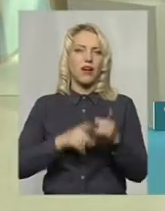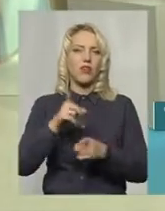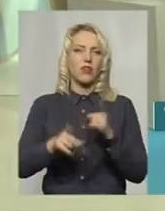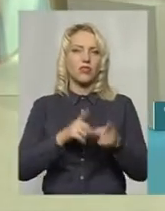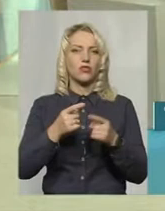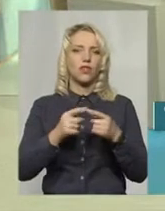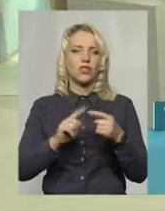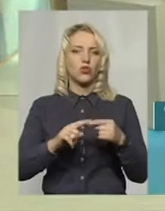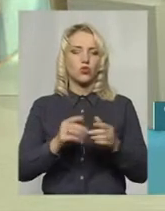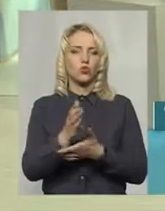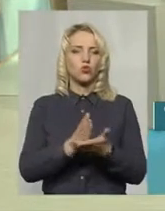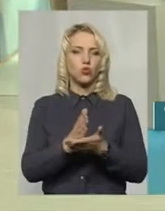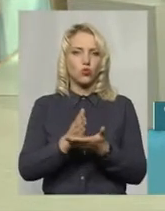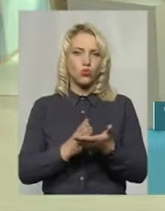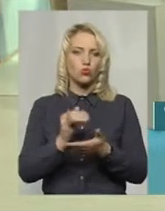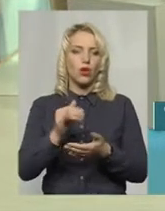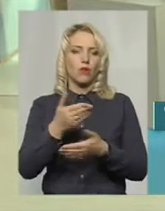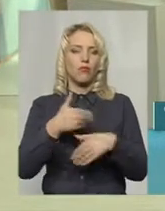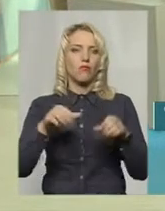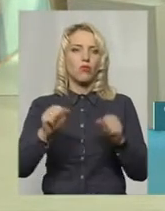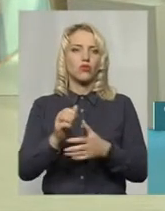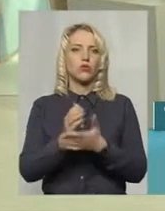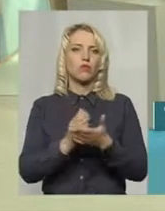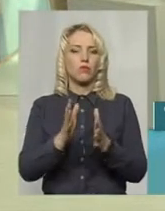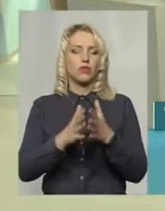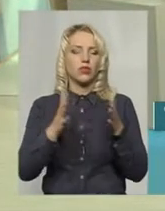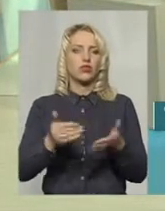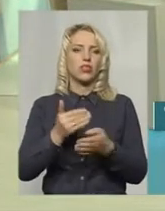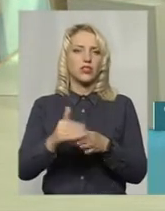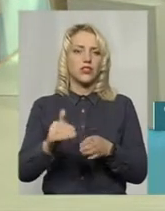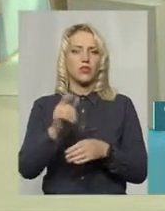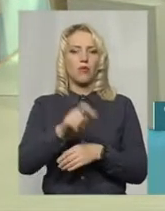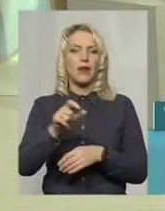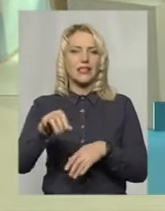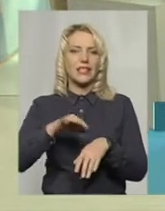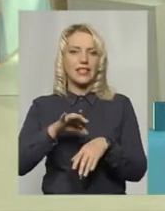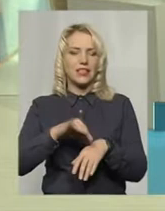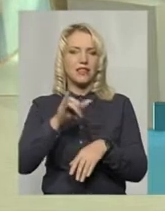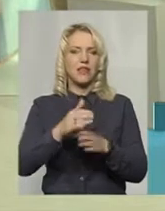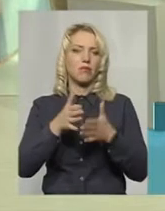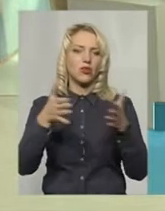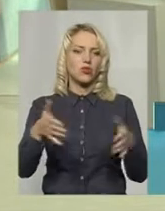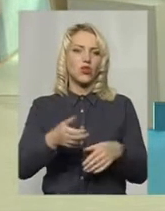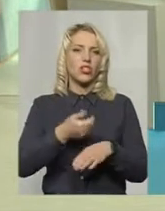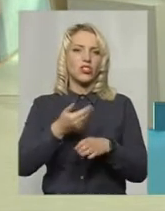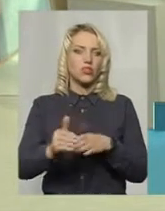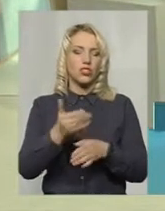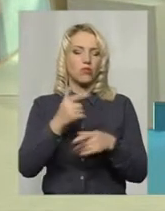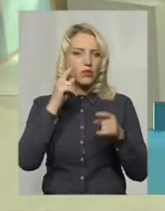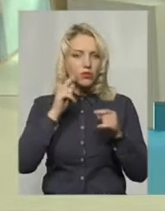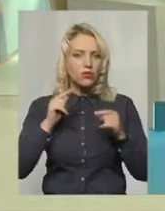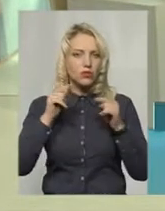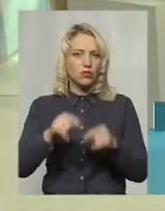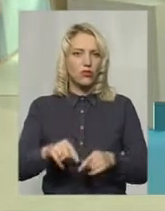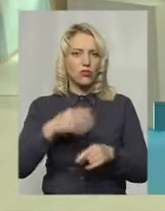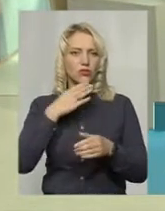службу, то ми зможемо обслуговувати більшу частину пацієнтів. І більшою частиною ми зараз сконцентровуємо